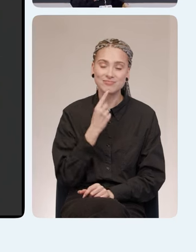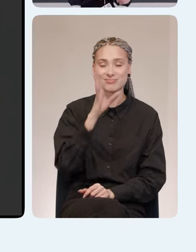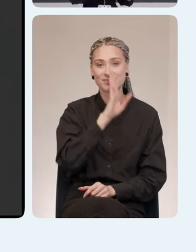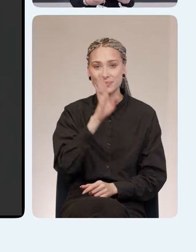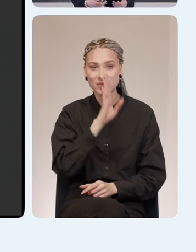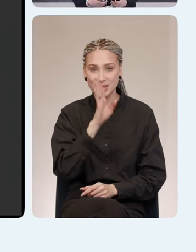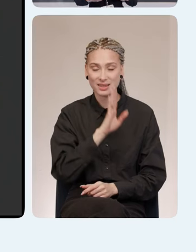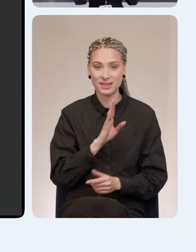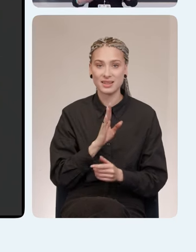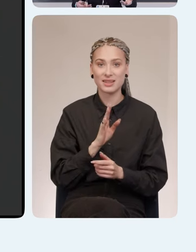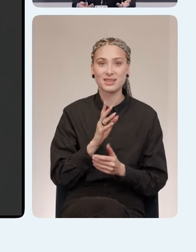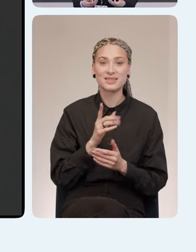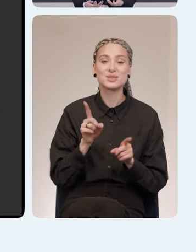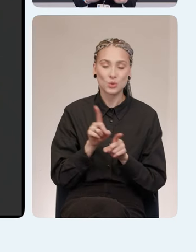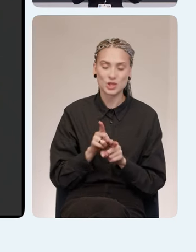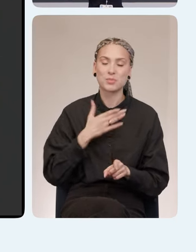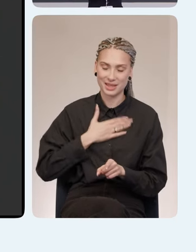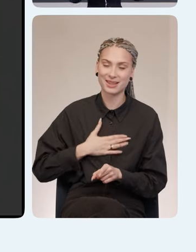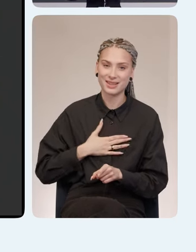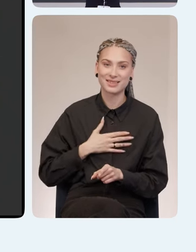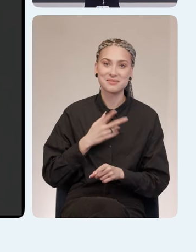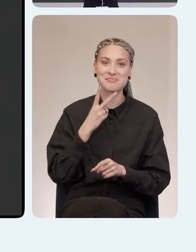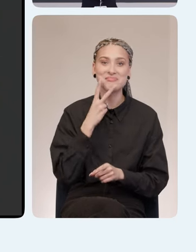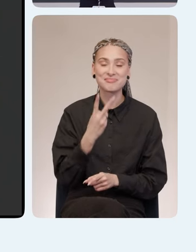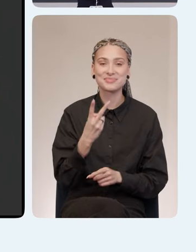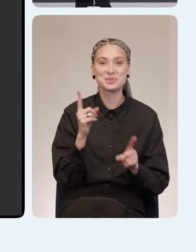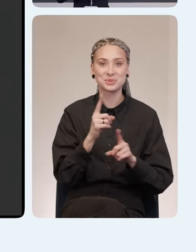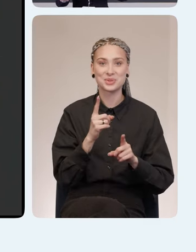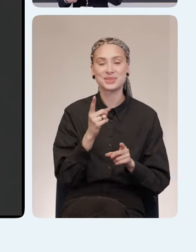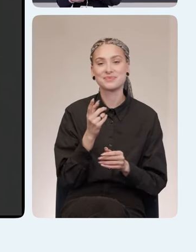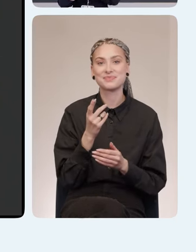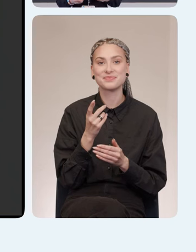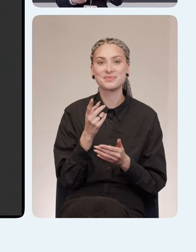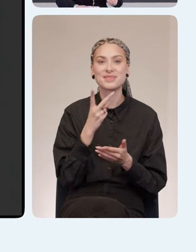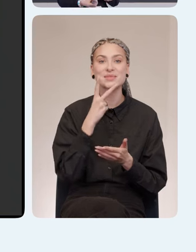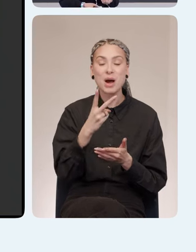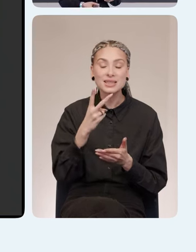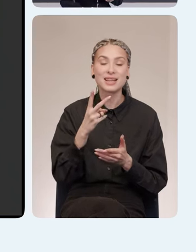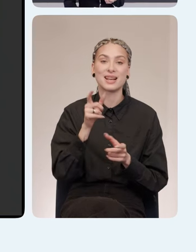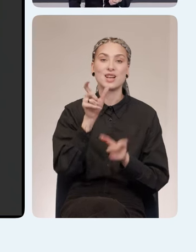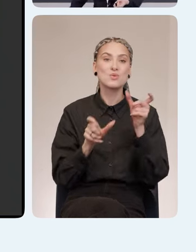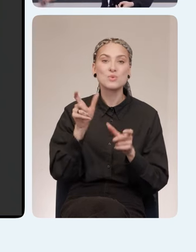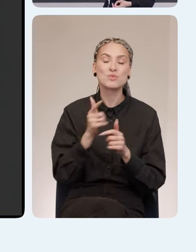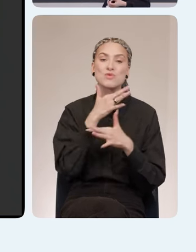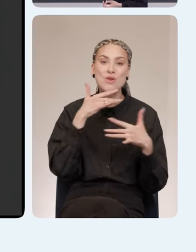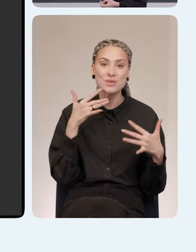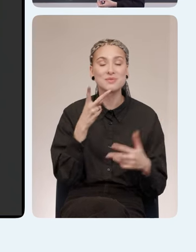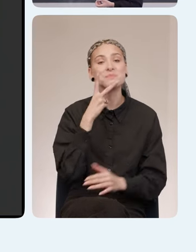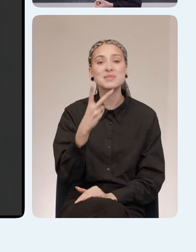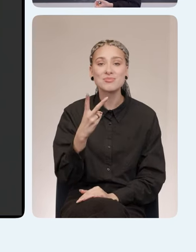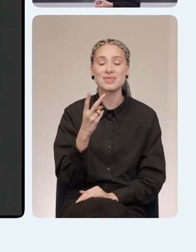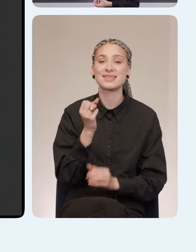но и, вернее, даже так, не то, что приятно, мы круто, что для себя это отметили, смотрели трансляцию очень многие. Но вот посмотрите,